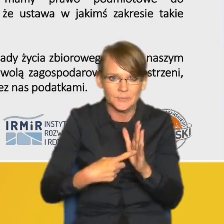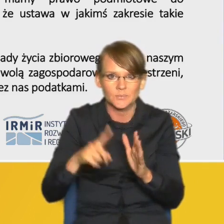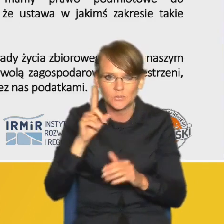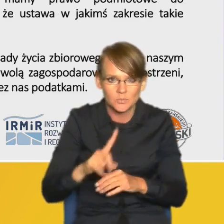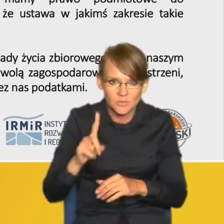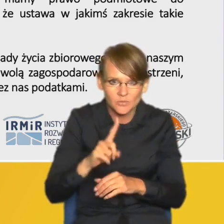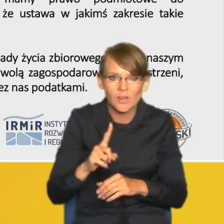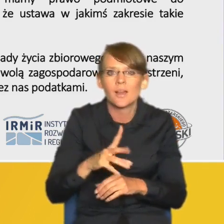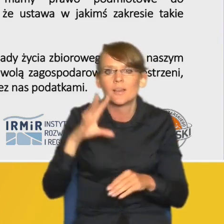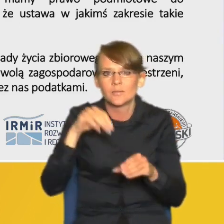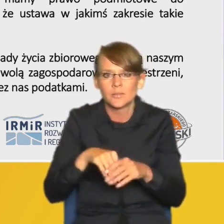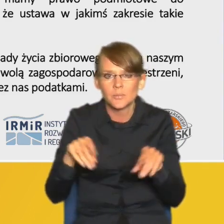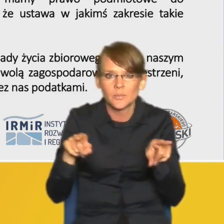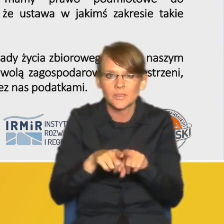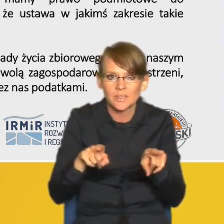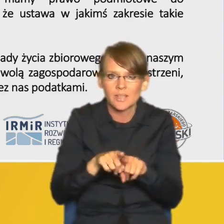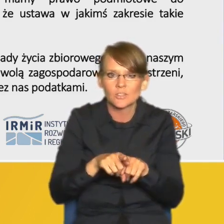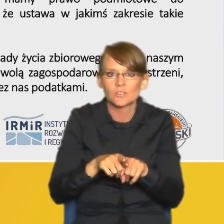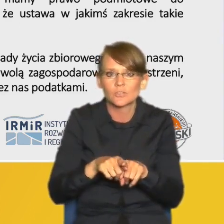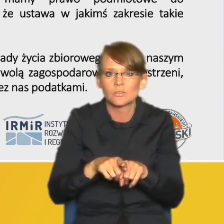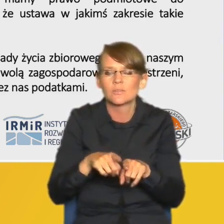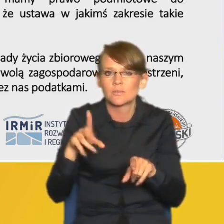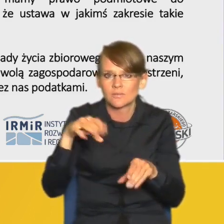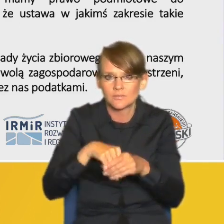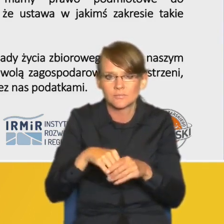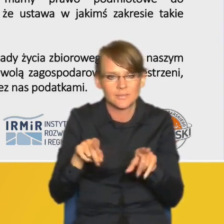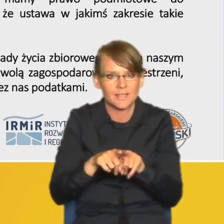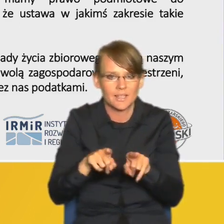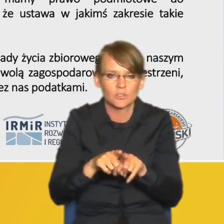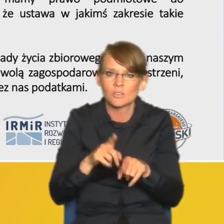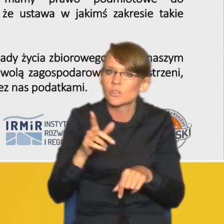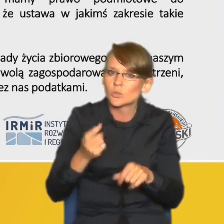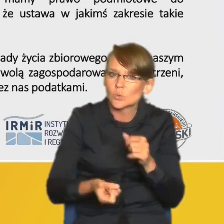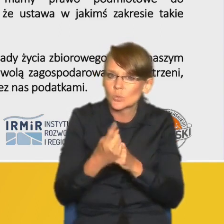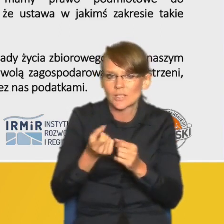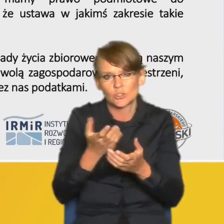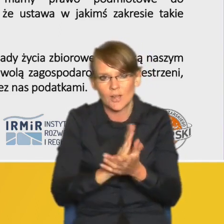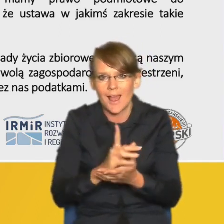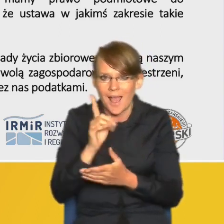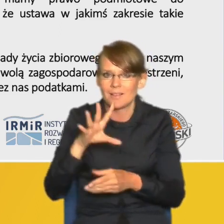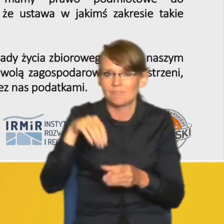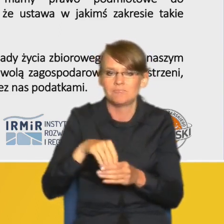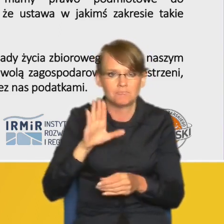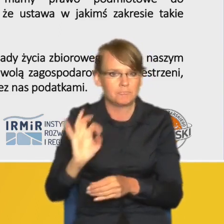z dość takim średnim skutkiem ale które ma bardzo stabilny system prawa planowania i zagospodarowania przestrzennego stworzony